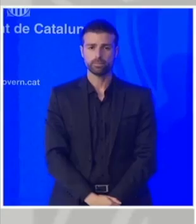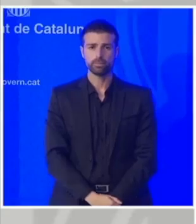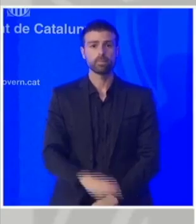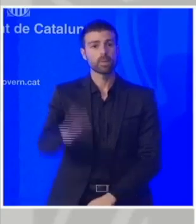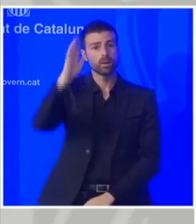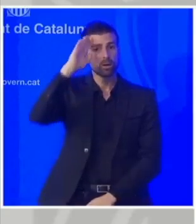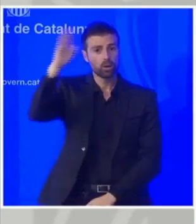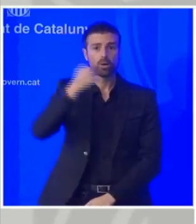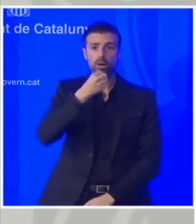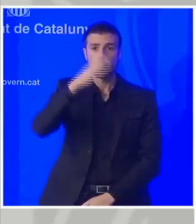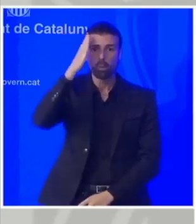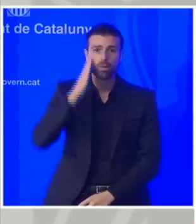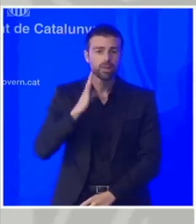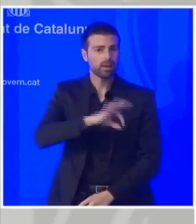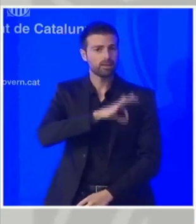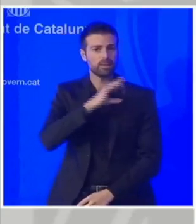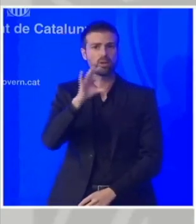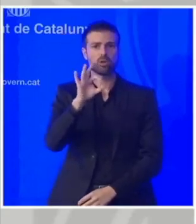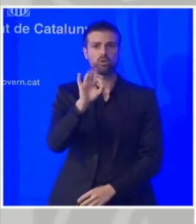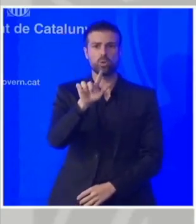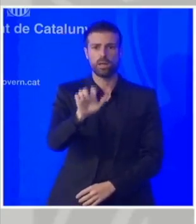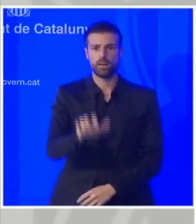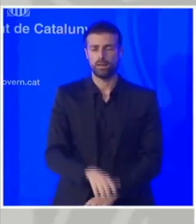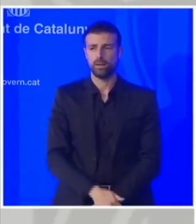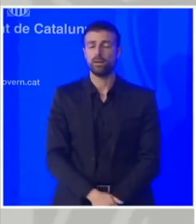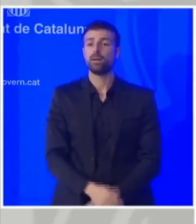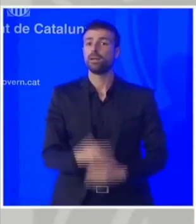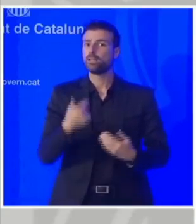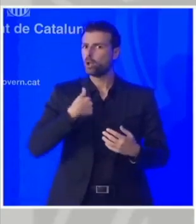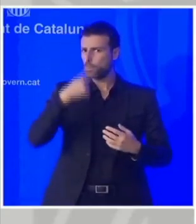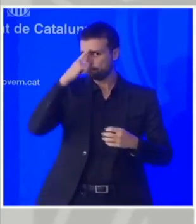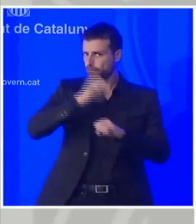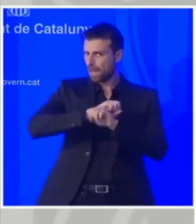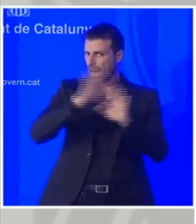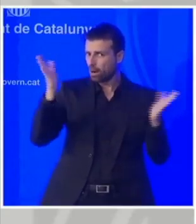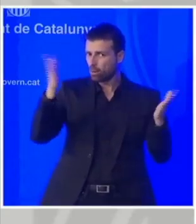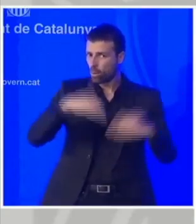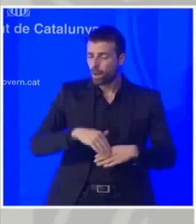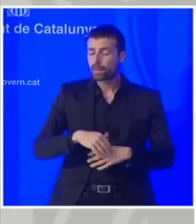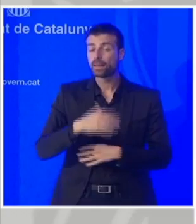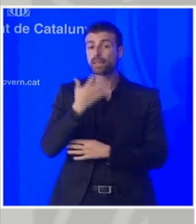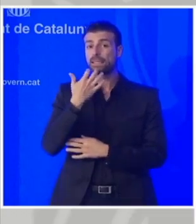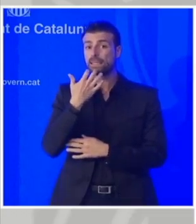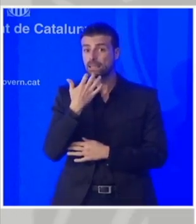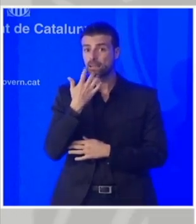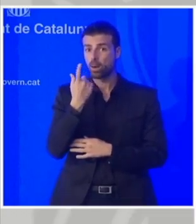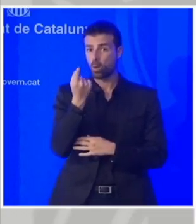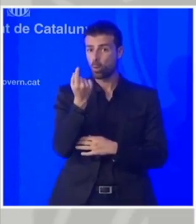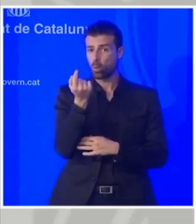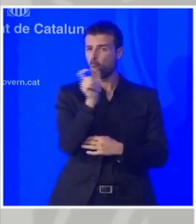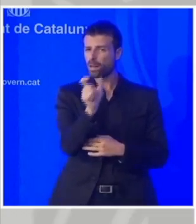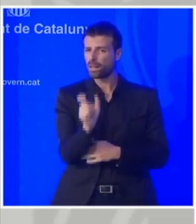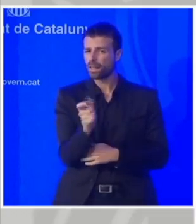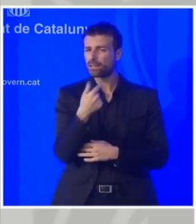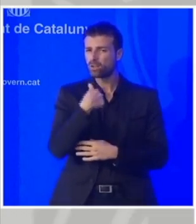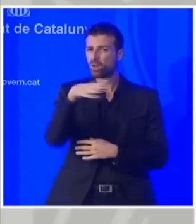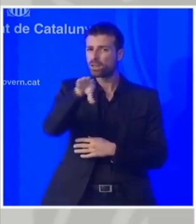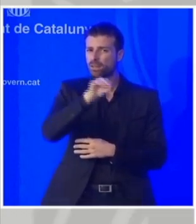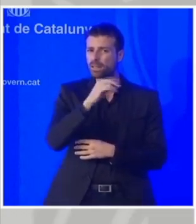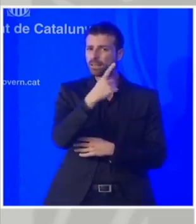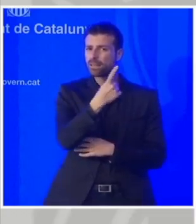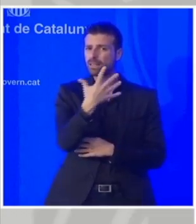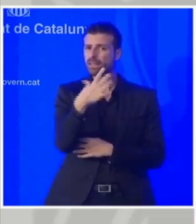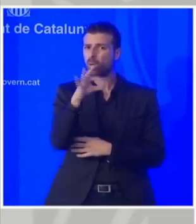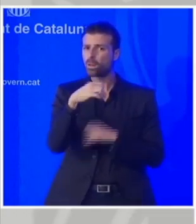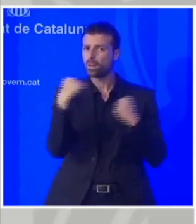Hola, bon dia senyor Soler no m'ha quedat clar si les quantitats he entès que vostès demanaven 150